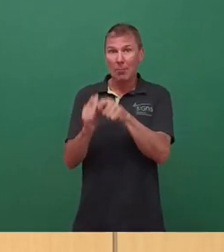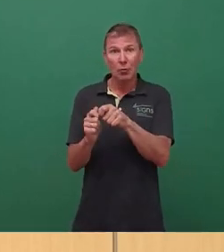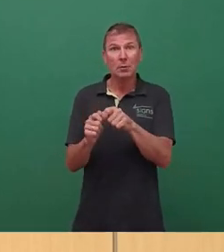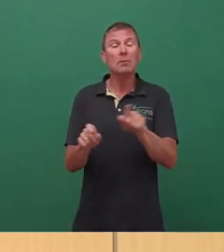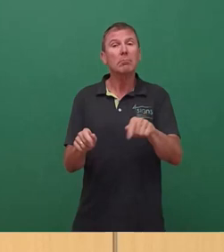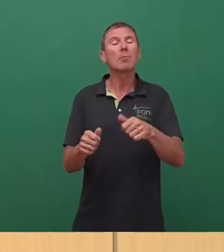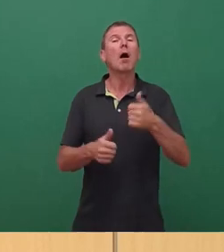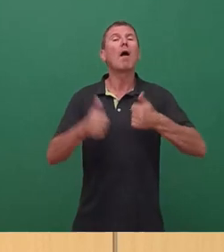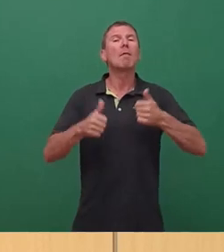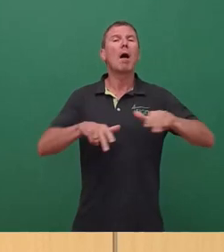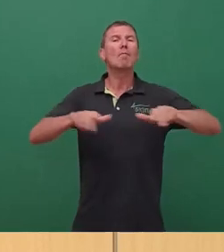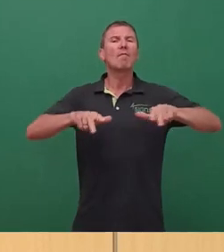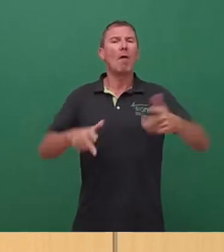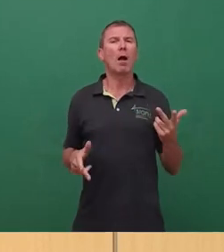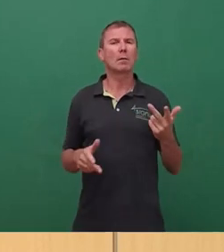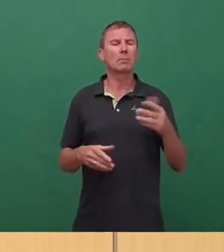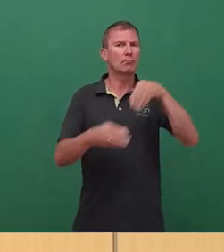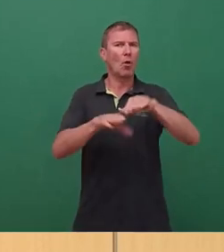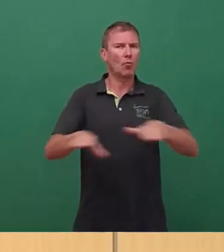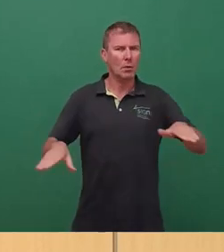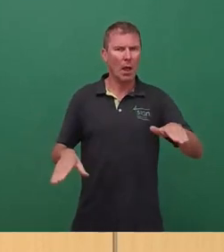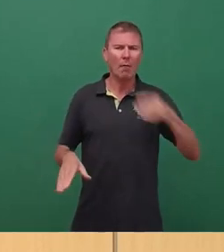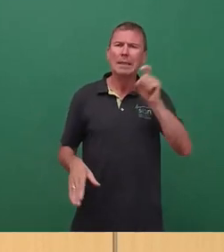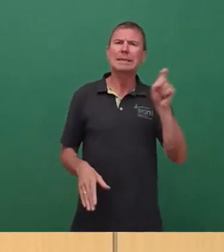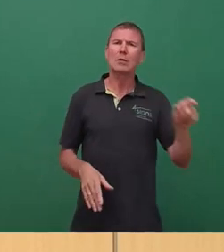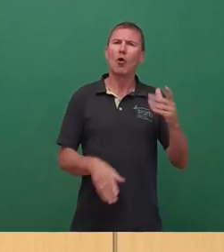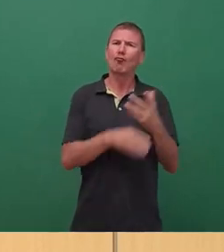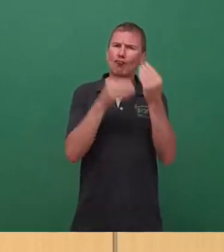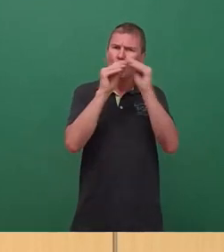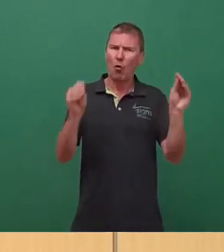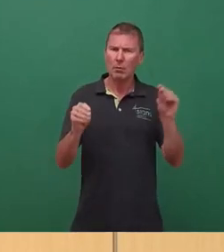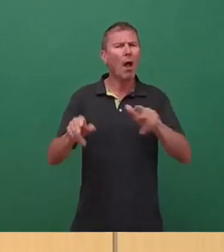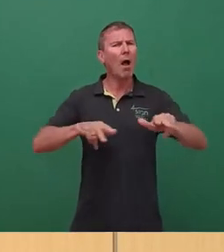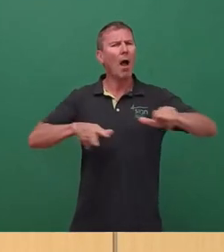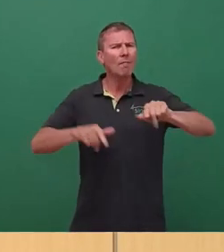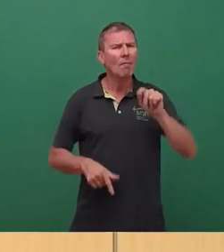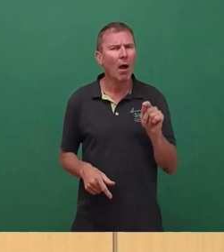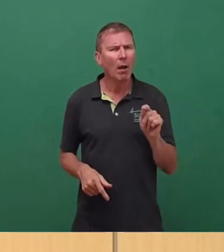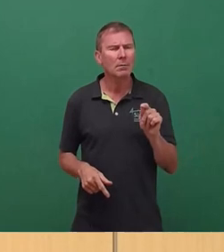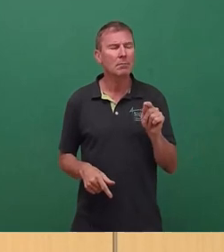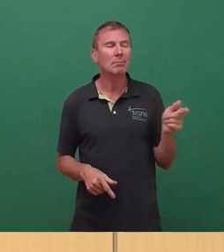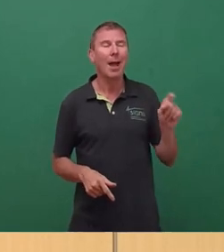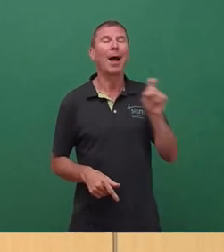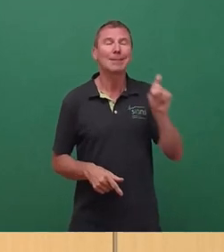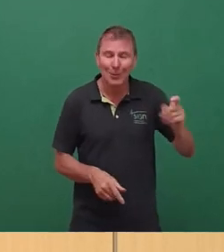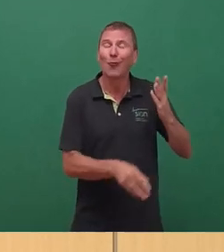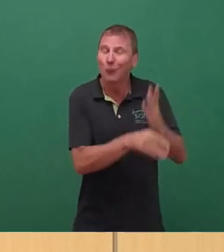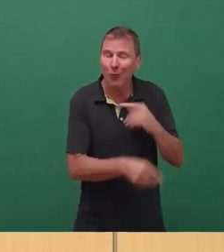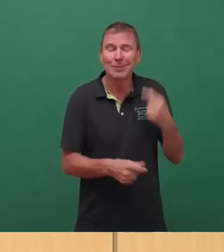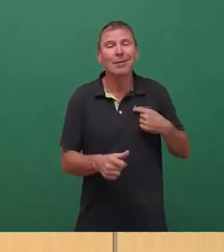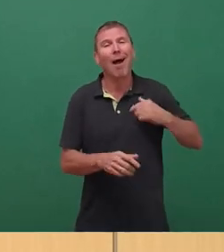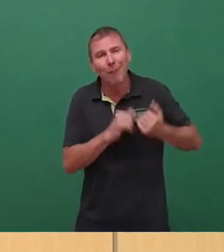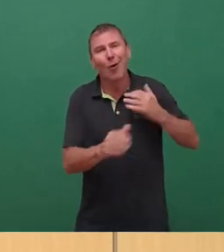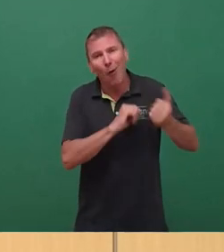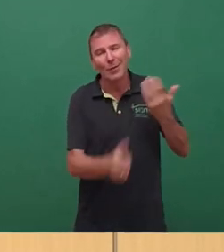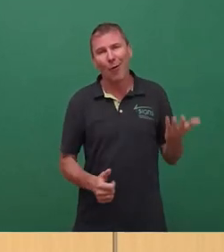Wettbewerbsverfahrens, welches Kollege Zastrow auch schon erwähnt hat. Ein Verfahren übrigens, Kollege Zastrow hat es ebenfalls erwähnt, welches unter